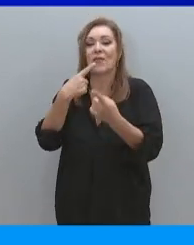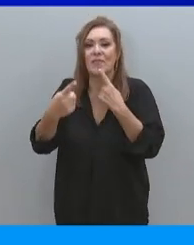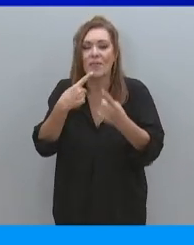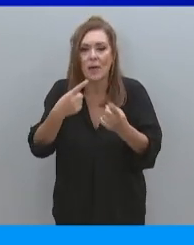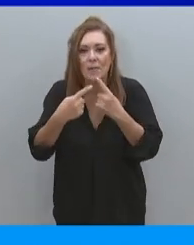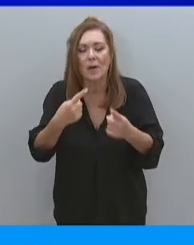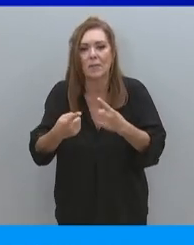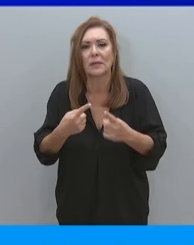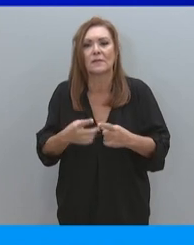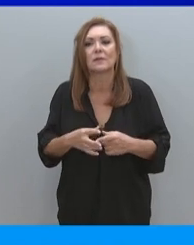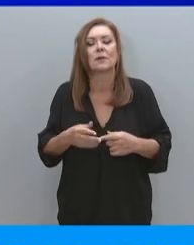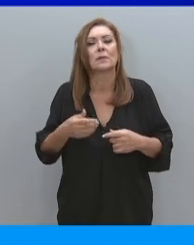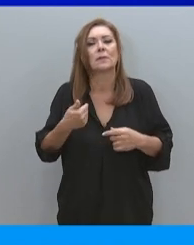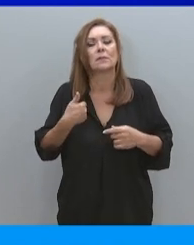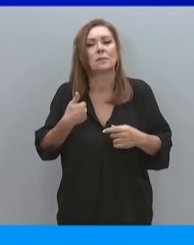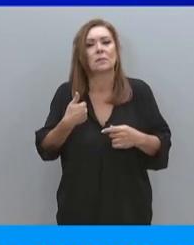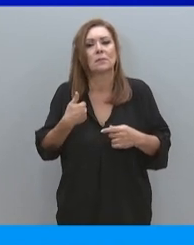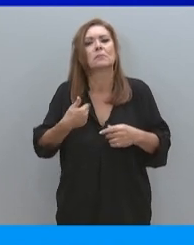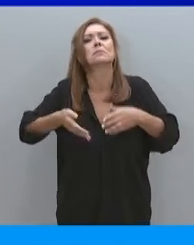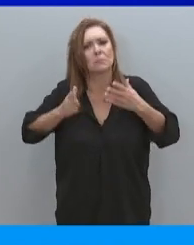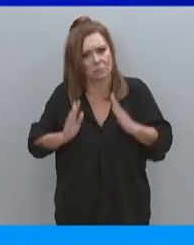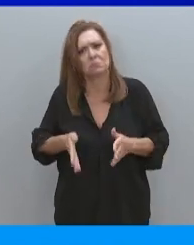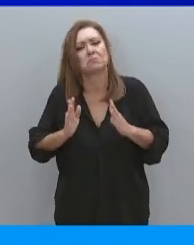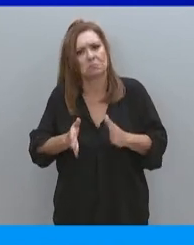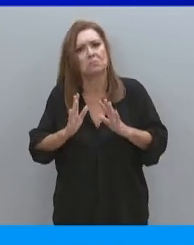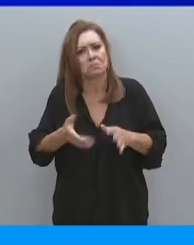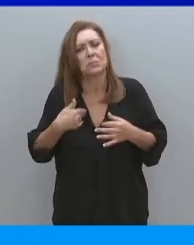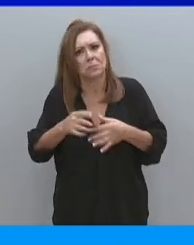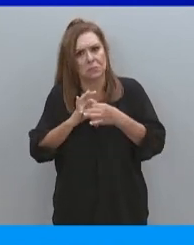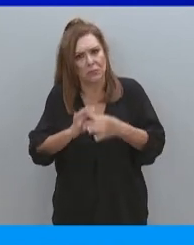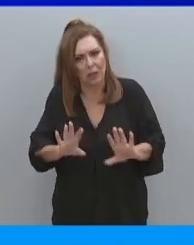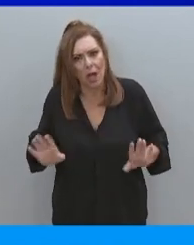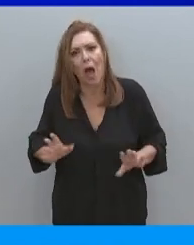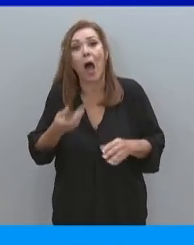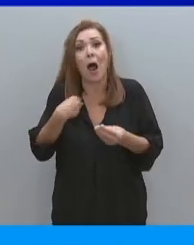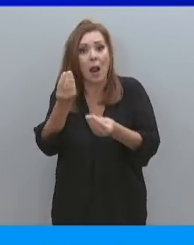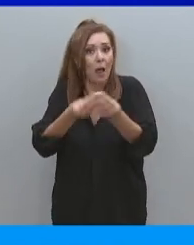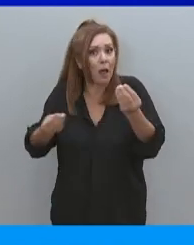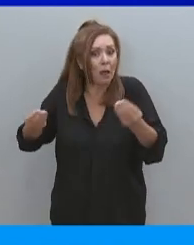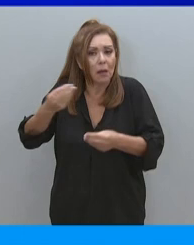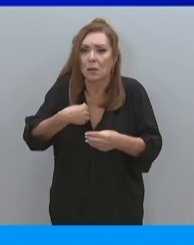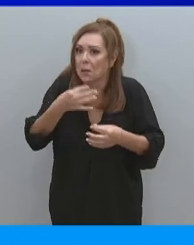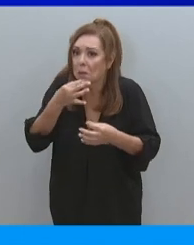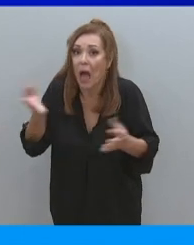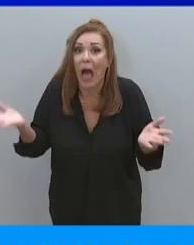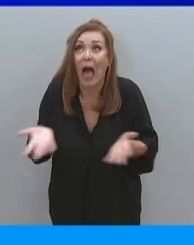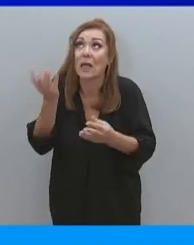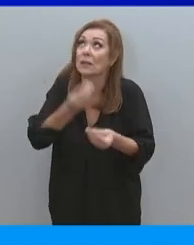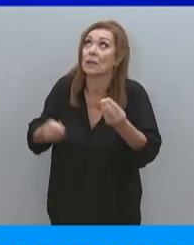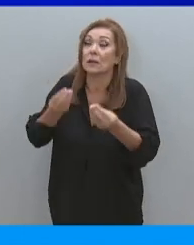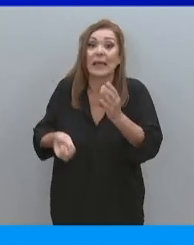απόφαση εξακολουθούν να συνεχίζονται. Από εκεί και πέρα δεν έχω να σας πω τίποτα καινούριο